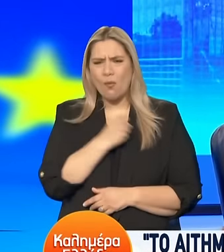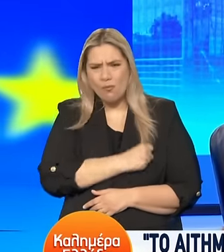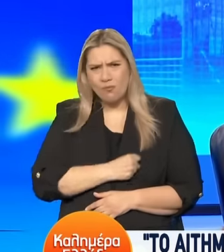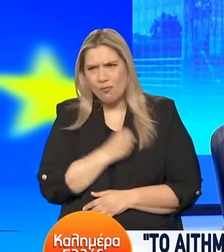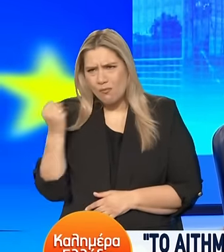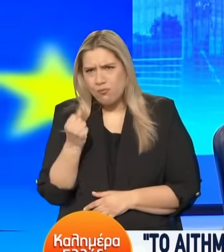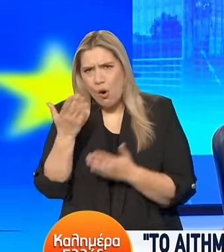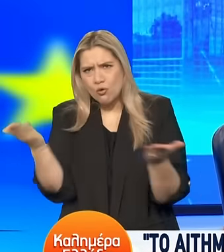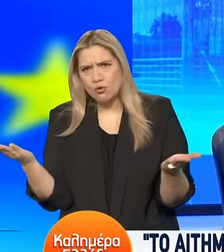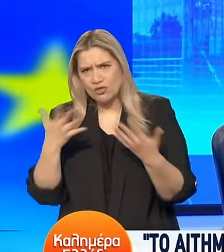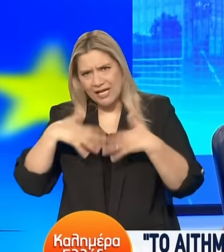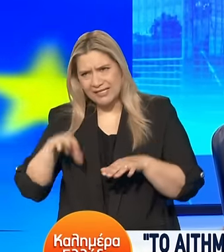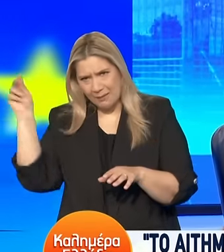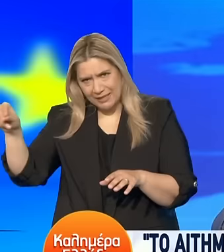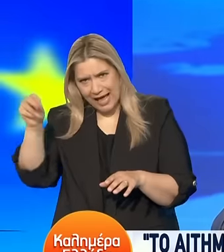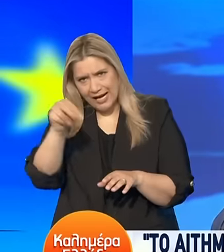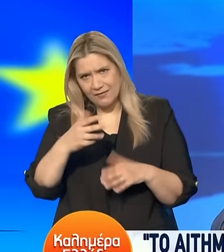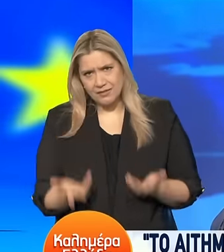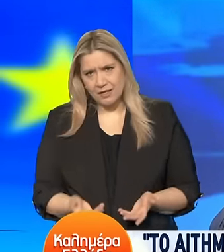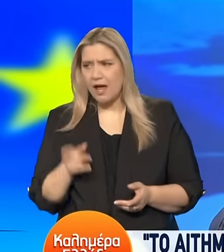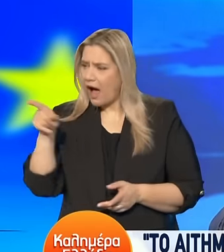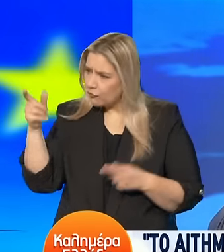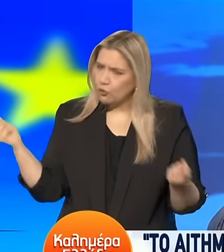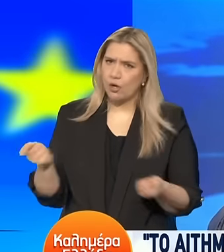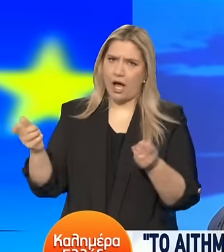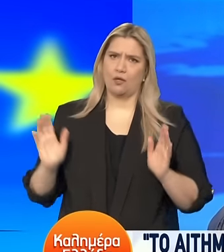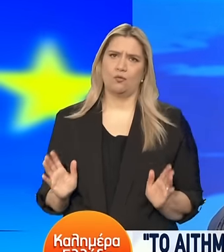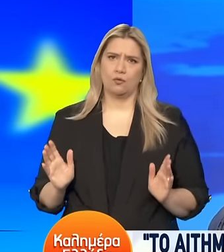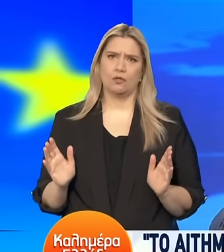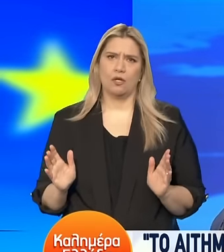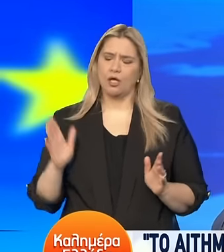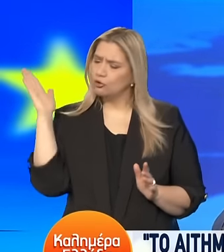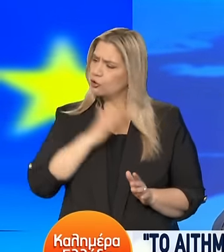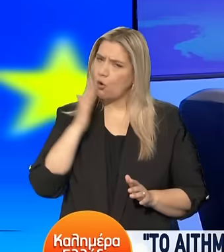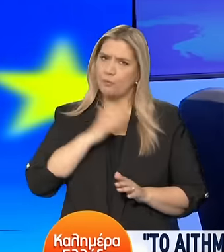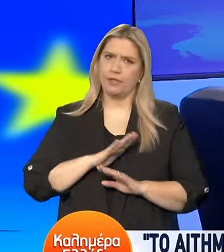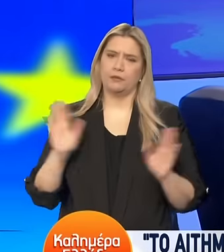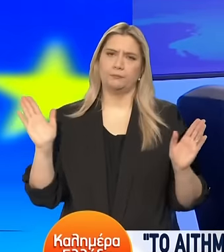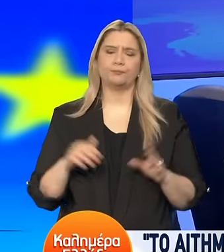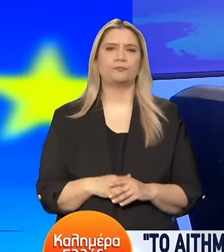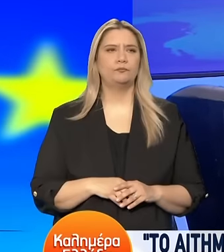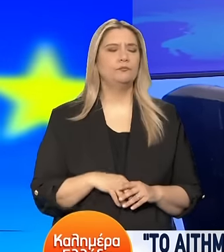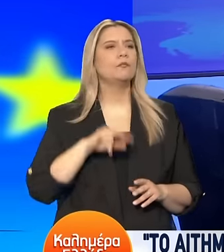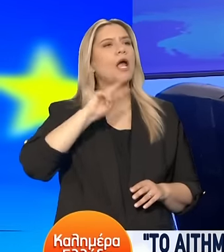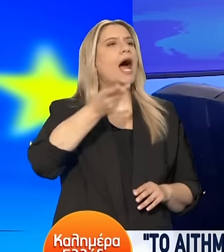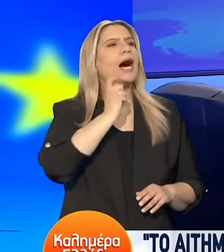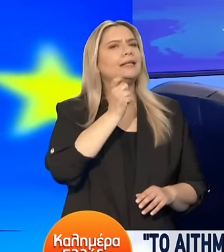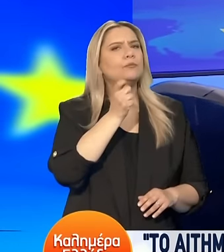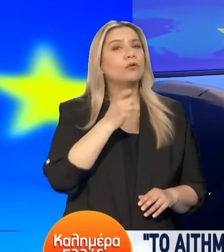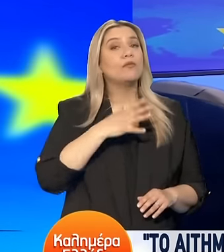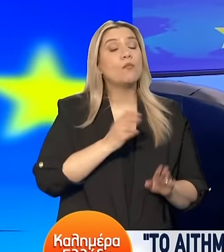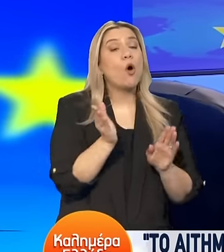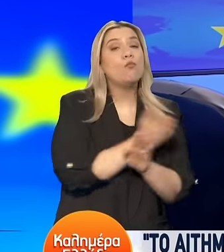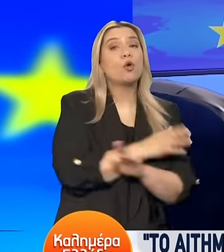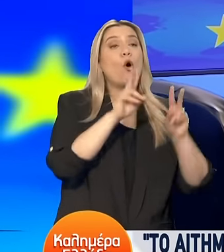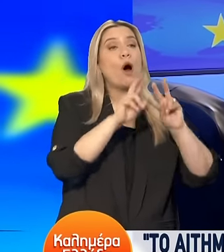Αυτό κάνουνε κάποιοι όμως Αυτό κάνουνε κάποιοι και είναι απλά ντροπή Σε αυτό που λέει αντιπολίτευση όμως Θέλουμε προανακριτική Αν